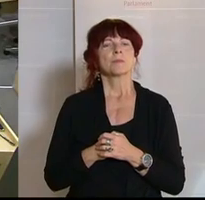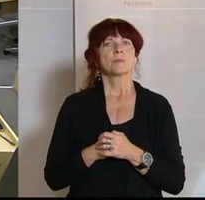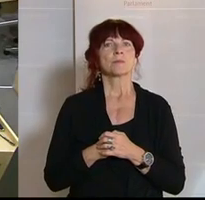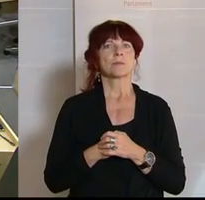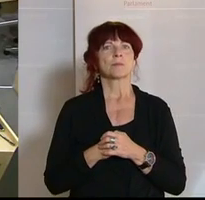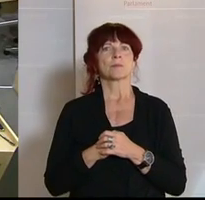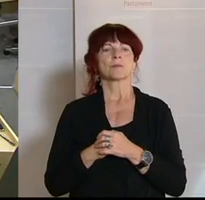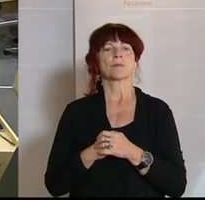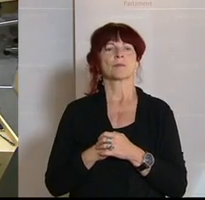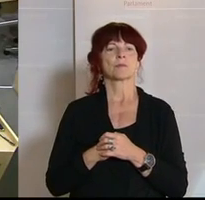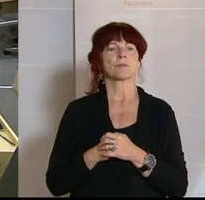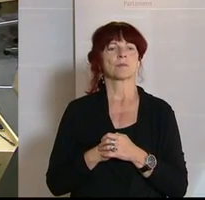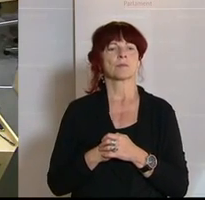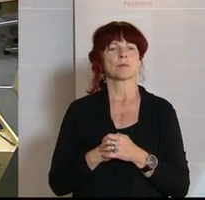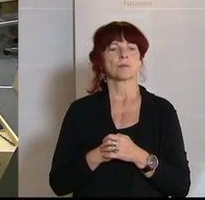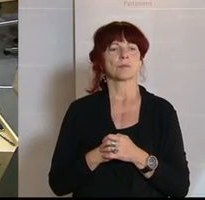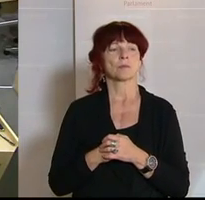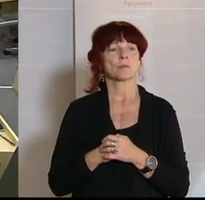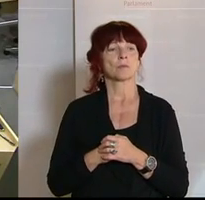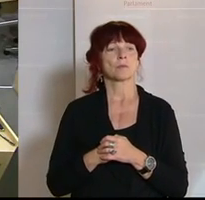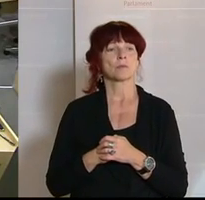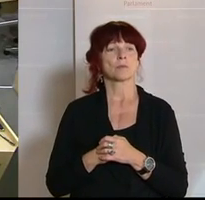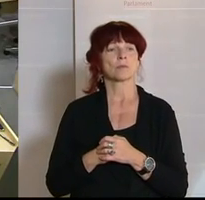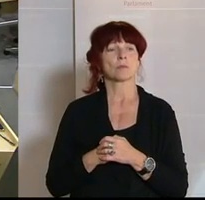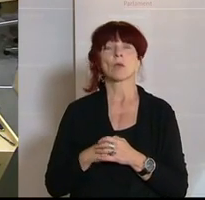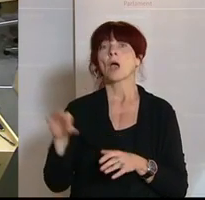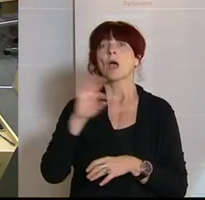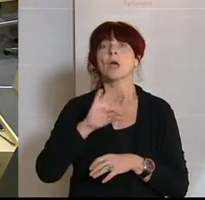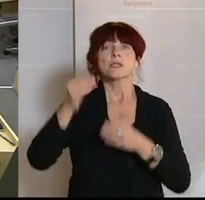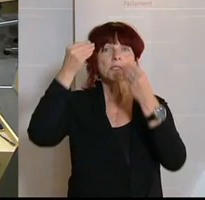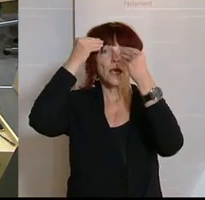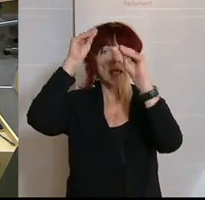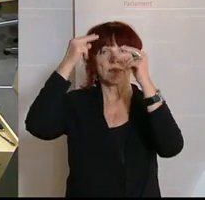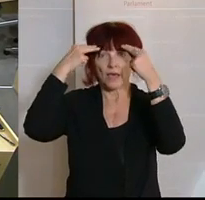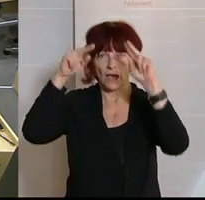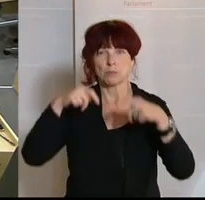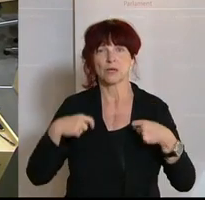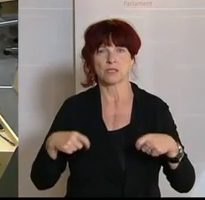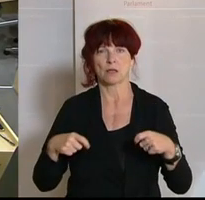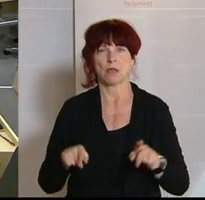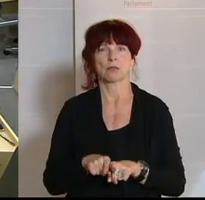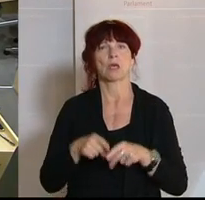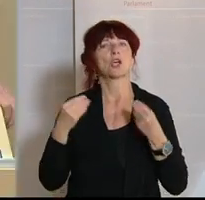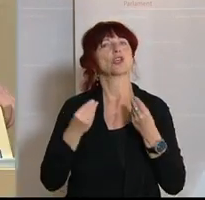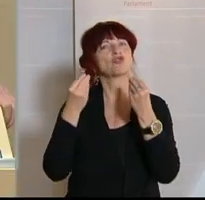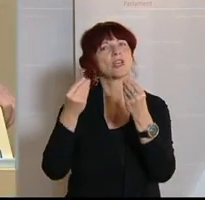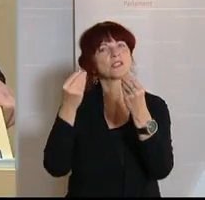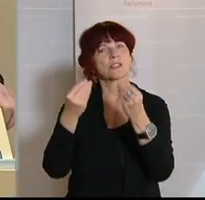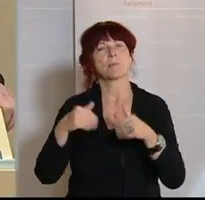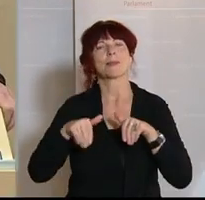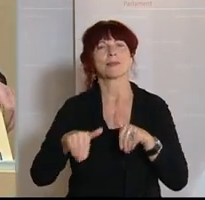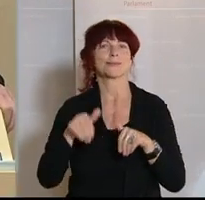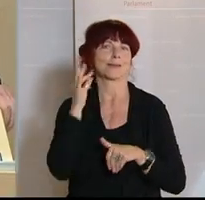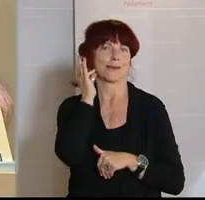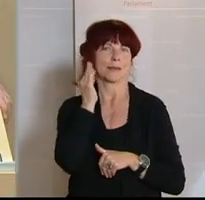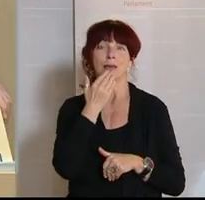Und auch die nächste Rednerin kommt von der ÖVP, Bettina Zopf. Herr Präsident, geschätzte Ministerin, liebe Kolleginnen und Kollegen,